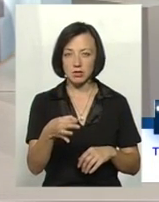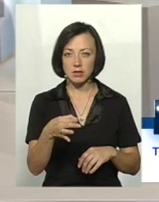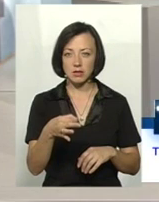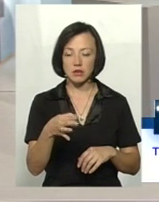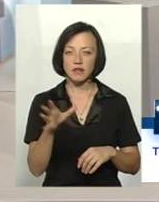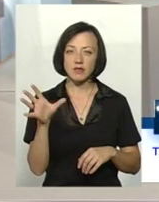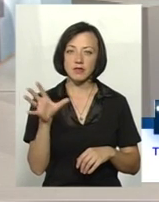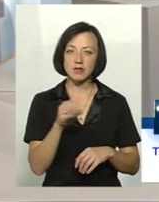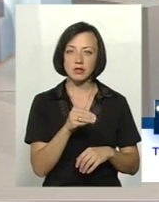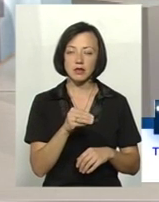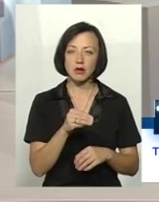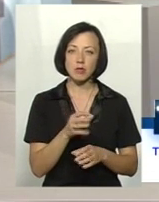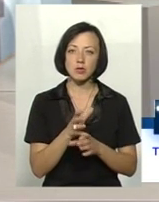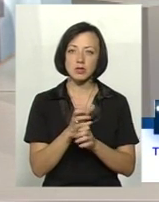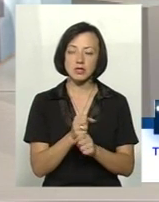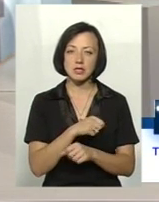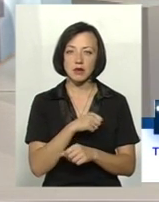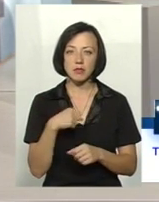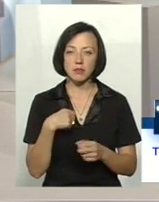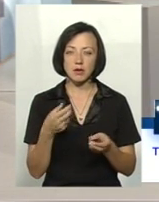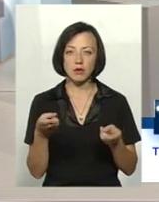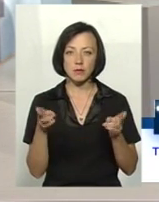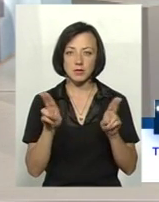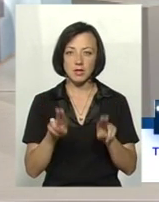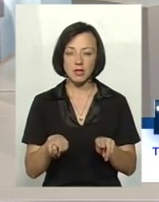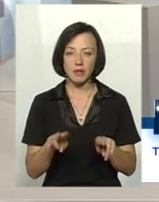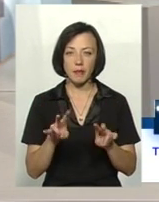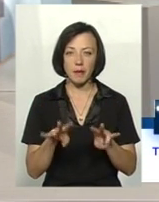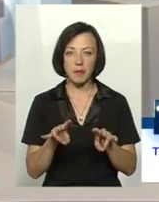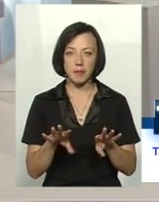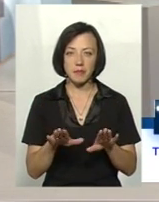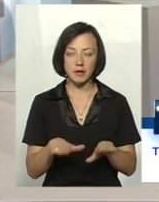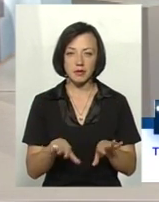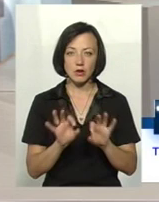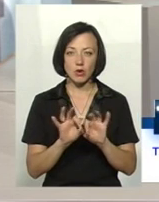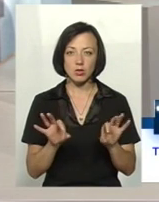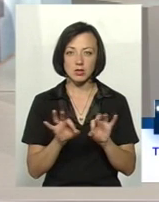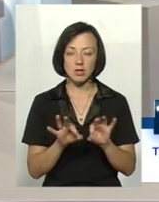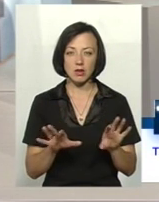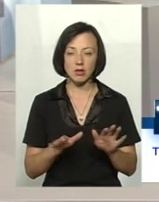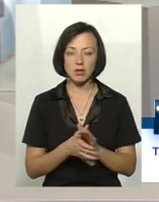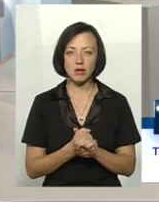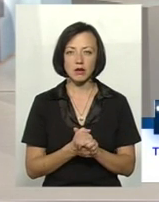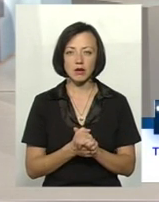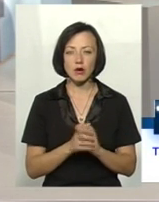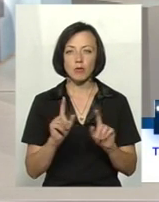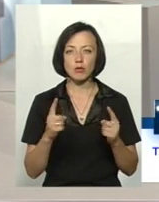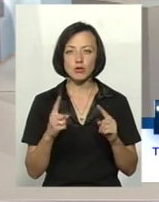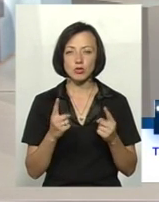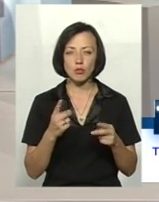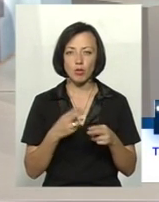посокращали, порозганяли, а самі осталися на гнізді і розказують, що Бог знає, почому